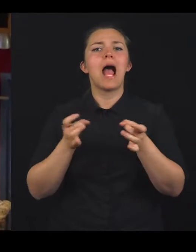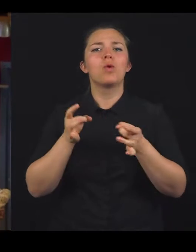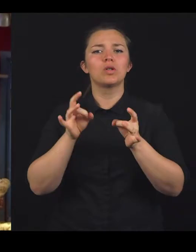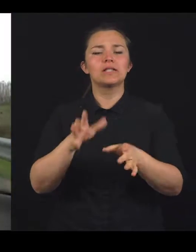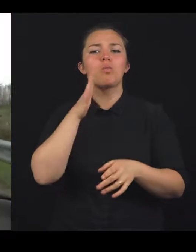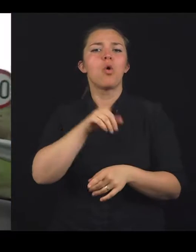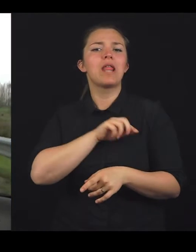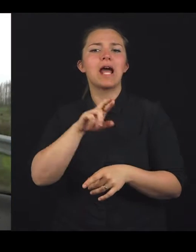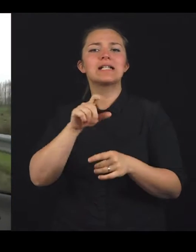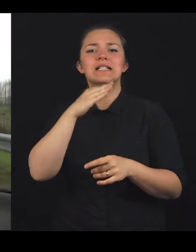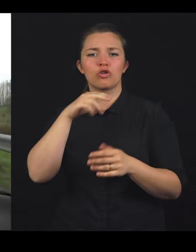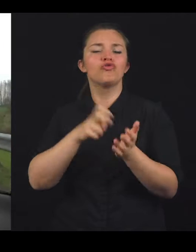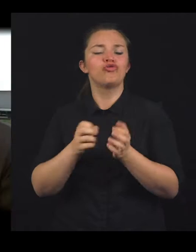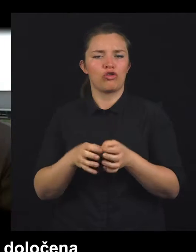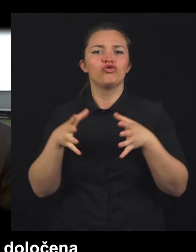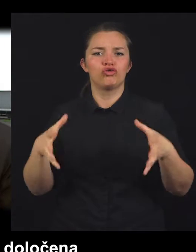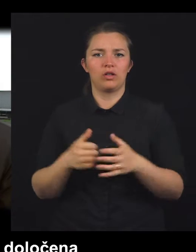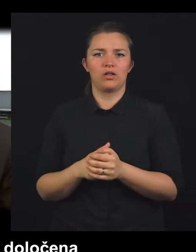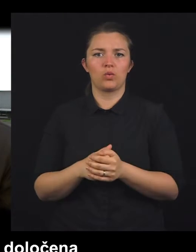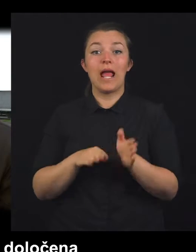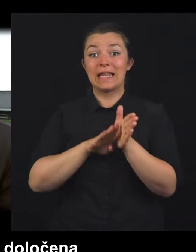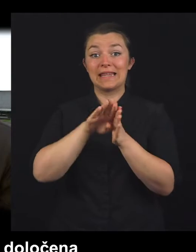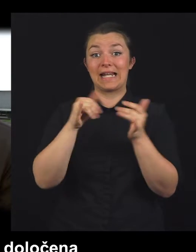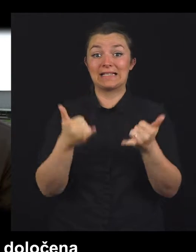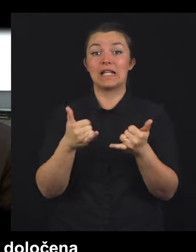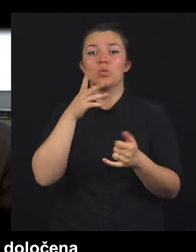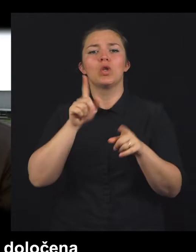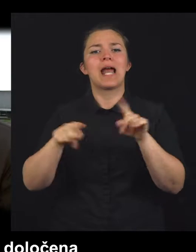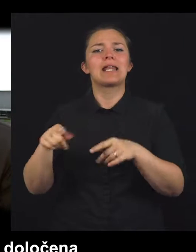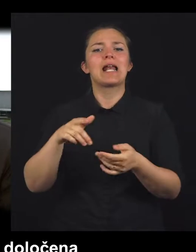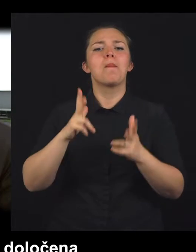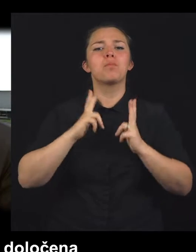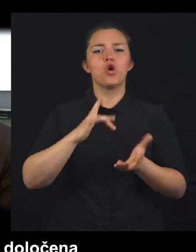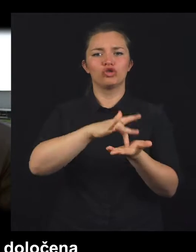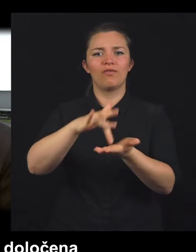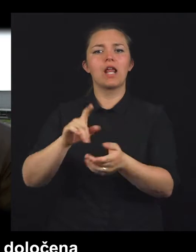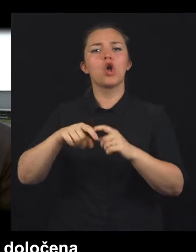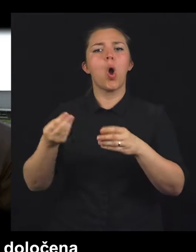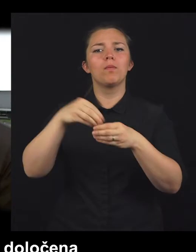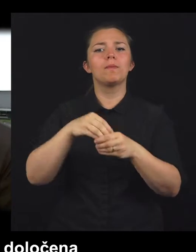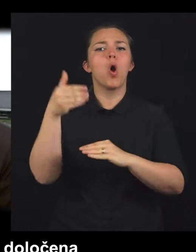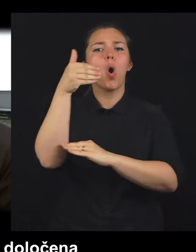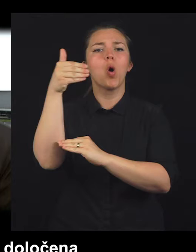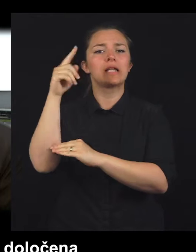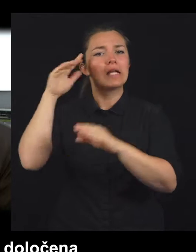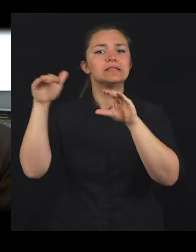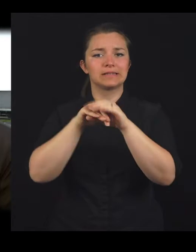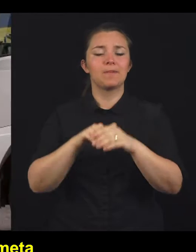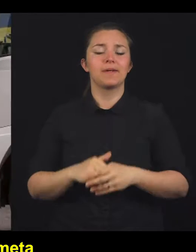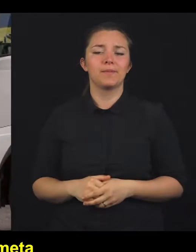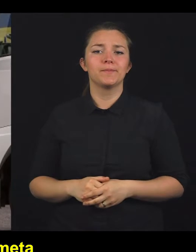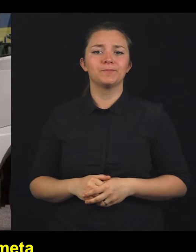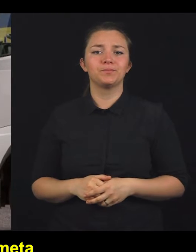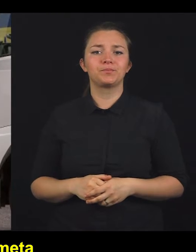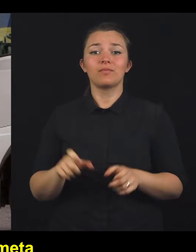namerava DARS še širiti. Trend pa je v tem, da bomo tudi določena počivališča opremili z hotelskimi nevni stikljami.